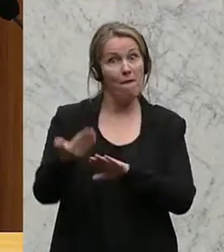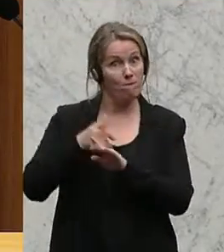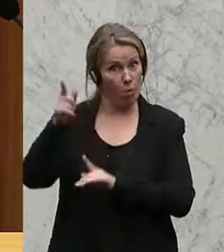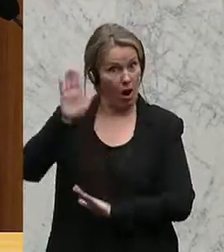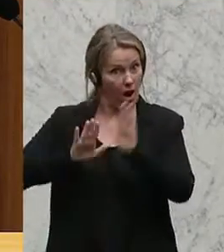vertraten nur...